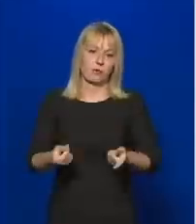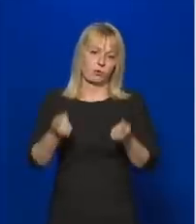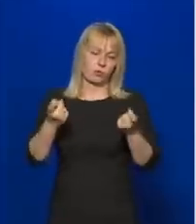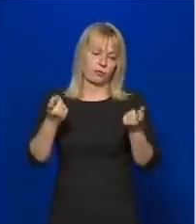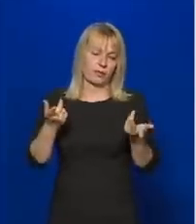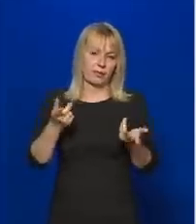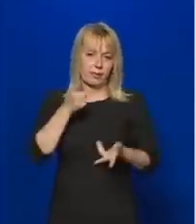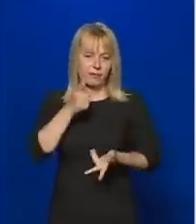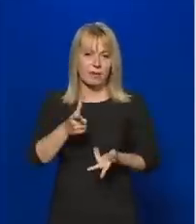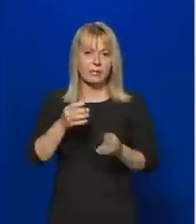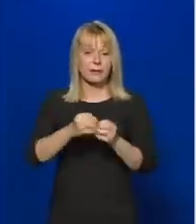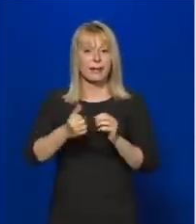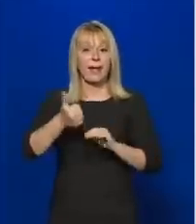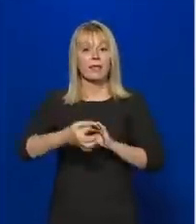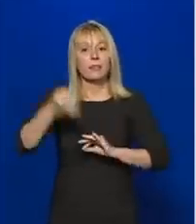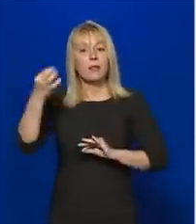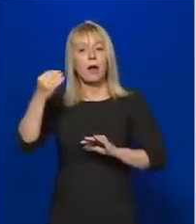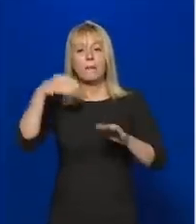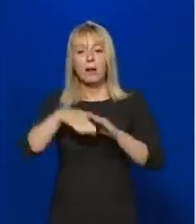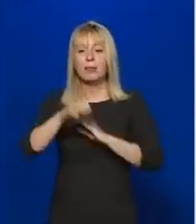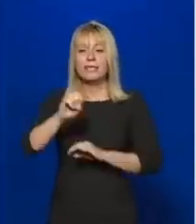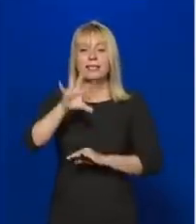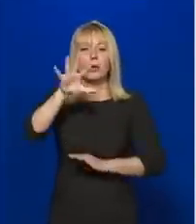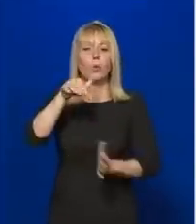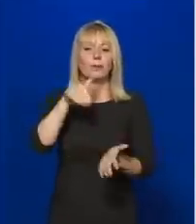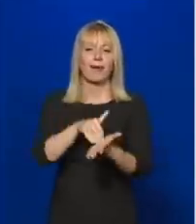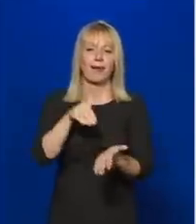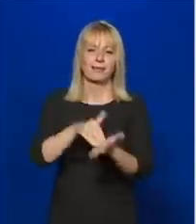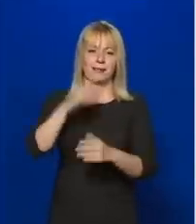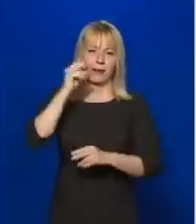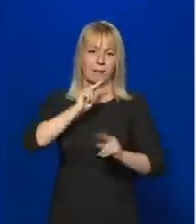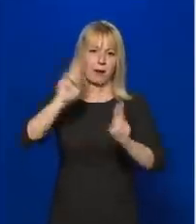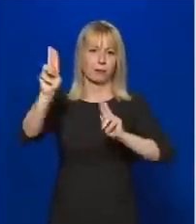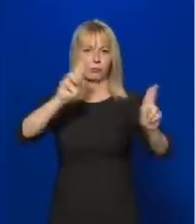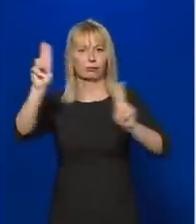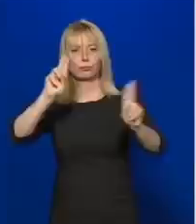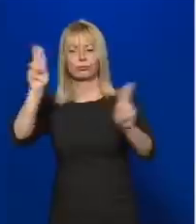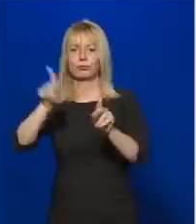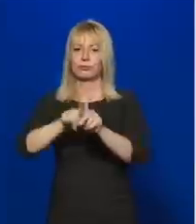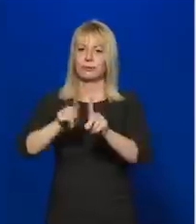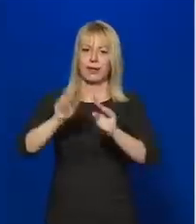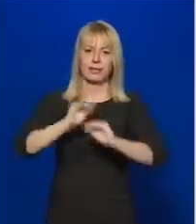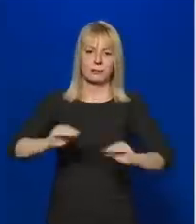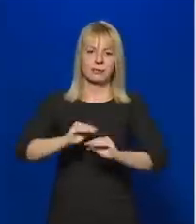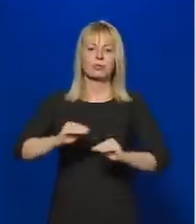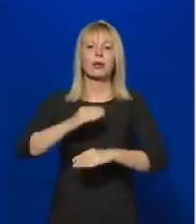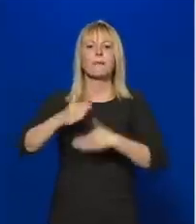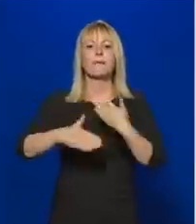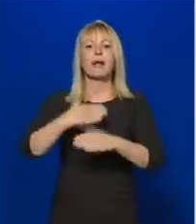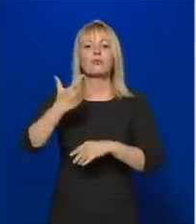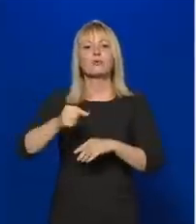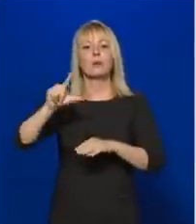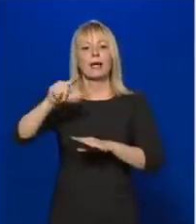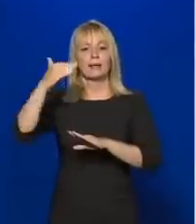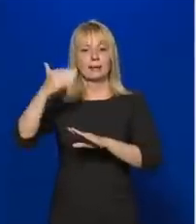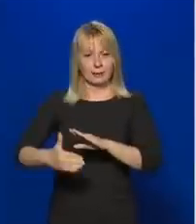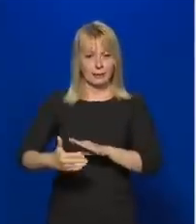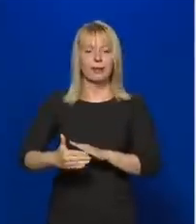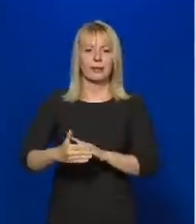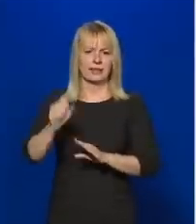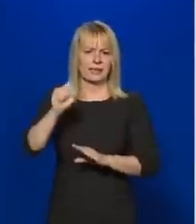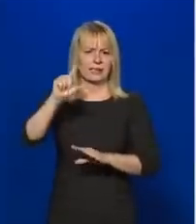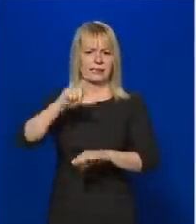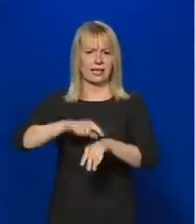hiszen egy nap alatt mintegy 15 ezer ember jelentkezett ilyen képzése. május 22-ig egyébként délig